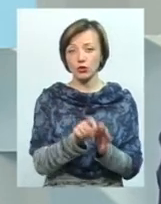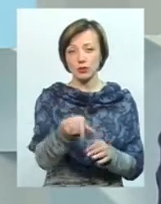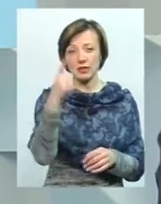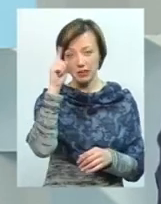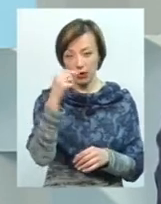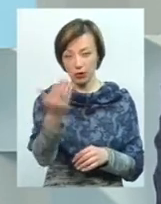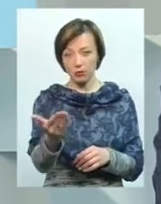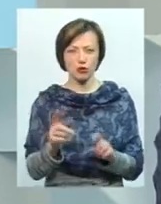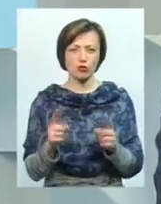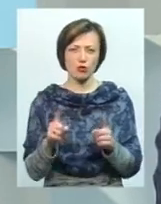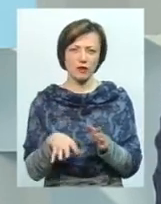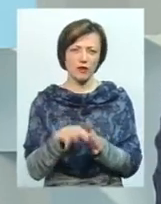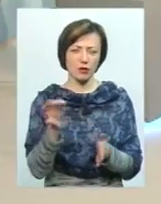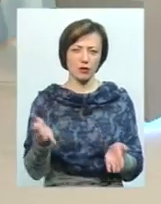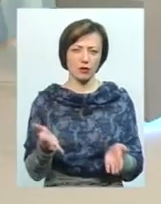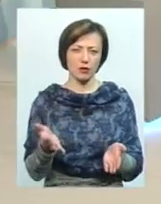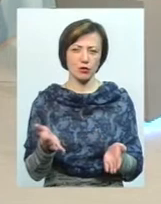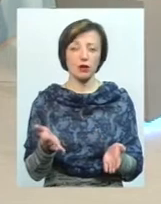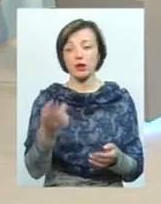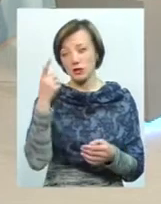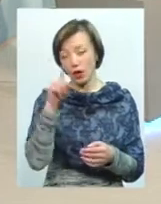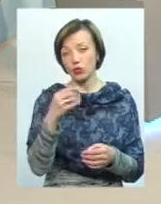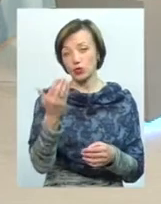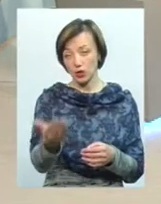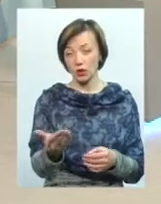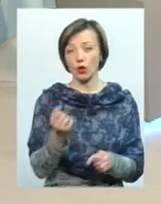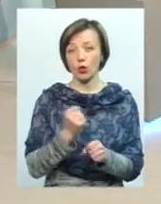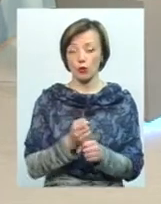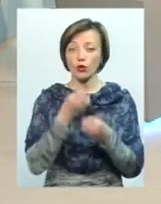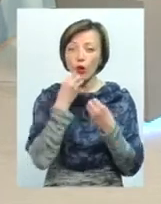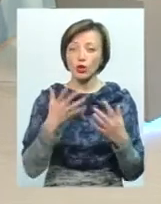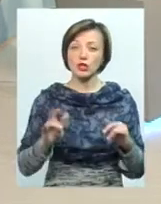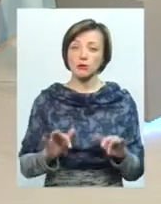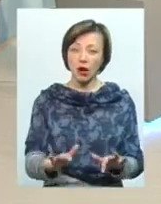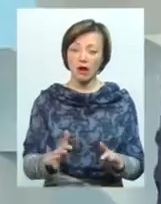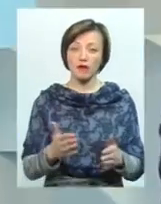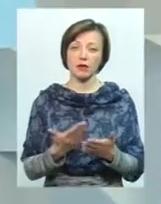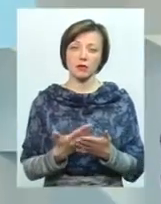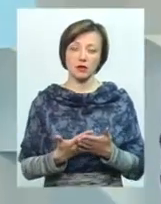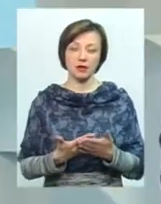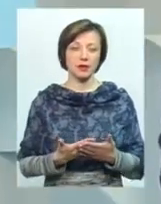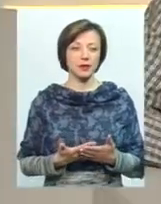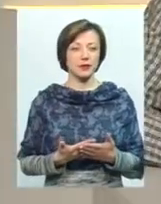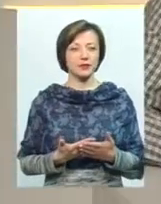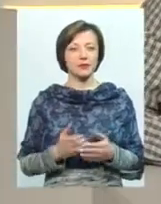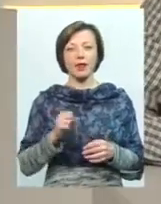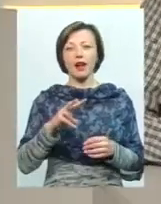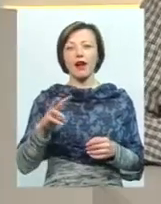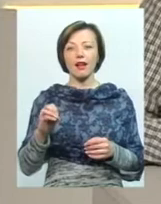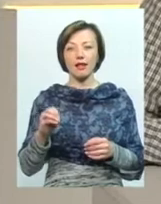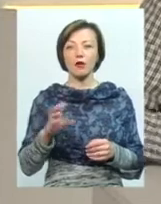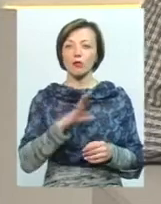знають, то чому вони тебе не виберуть? Якщо вони знають, що ти робиш хороші справи, навіть без грошей. Але ж були